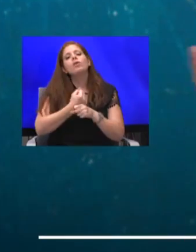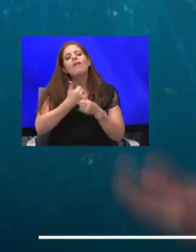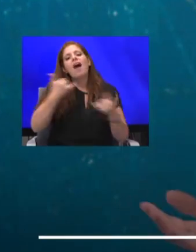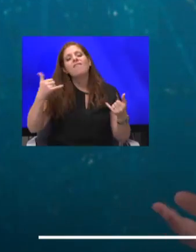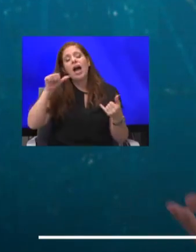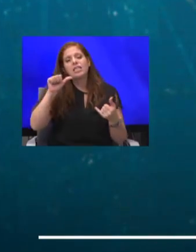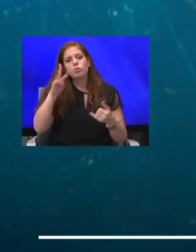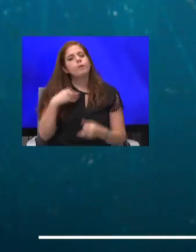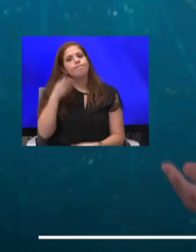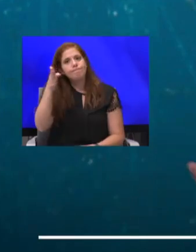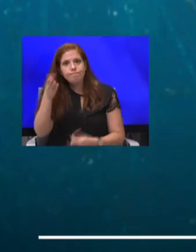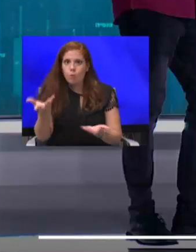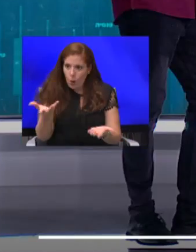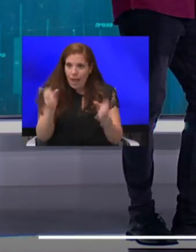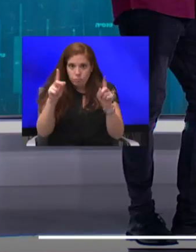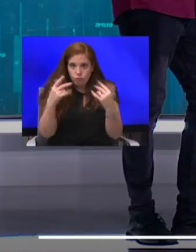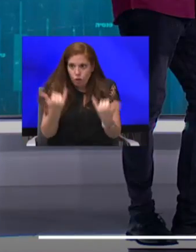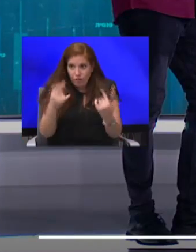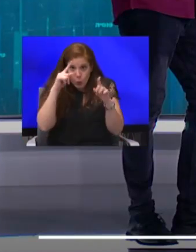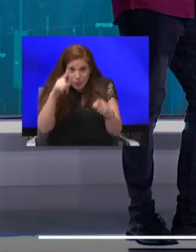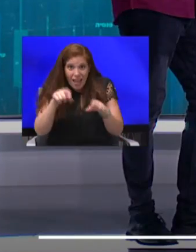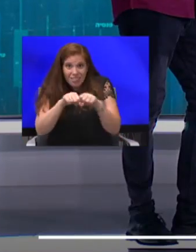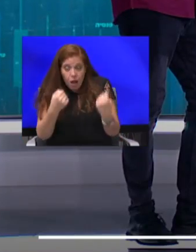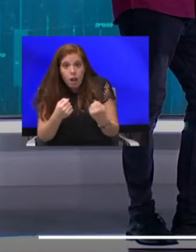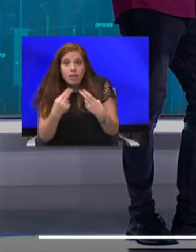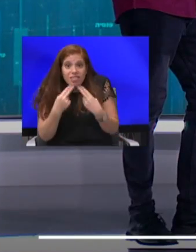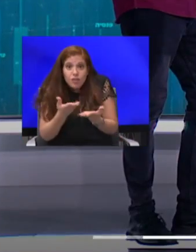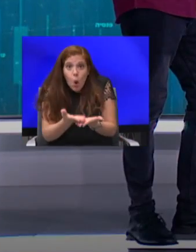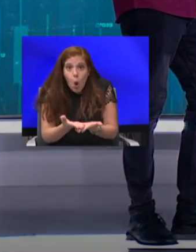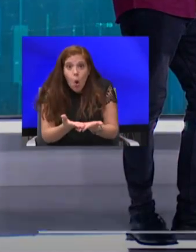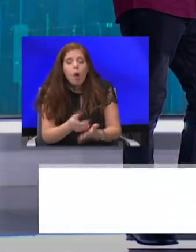הנה, עכשיו אתה יודע על התקלה, נפטור אותה, והנה הדברים שהוא אמר לנו.